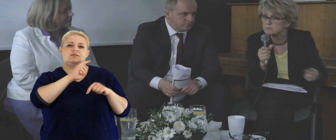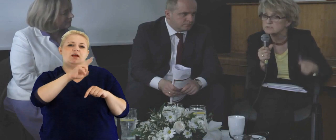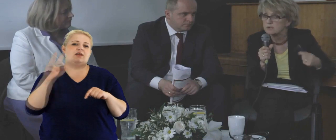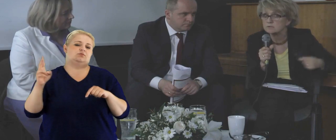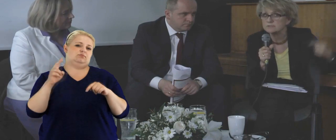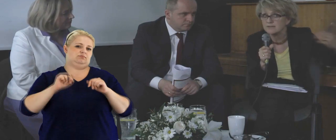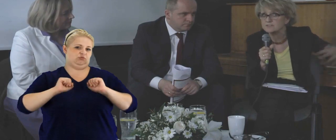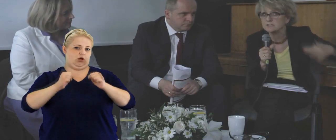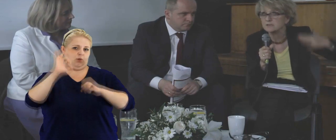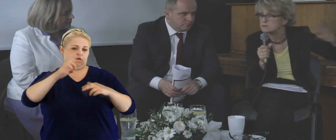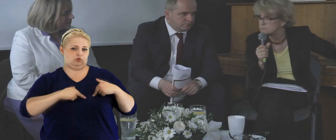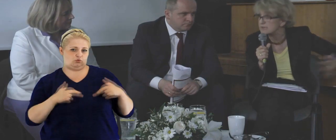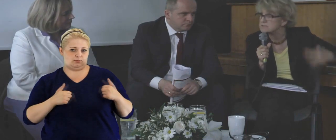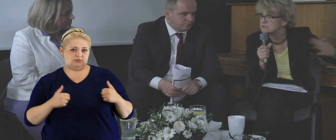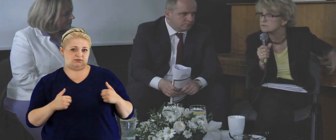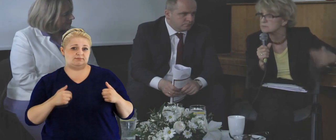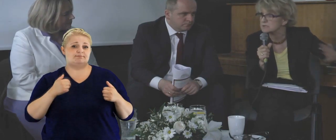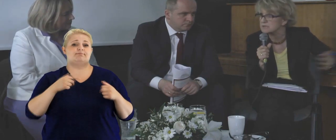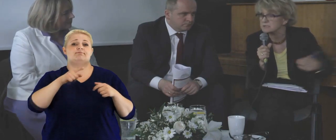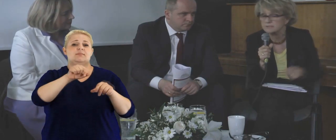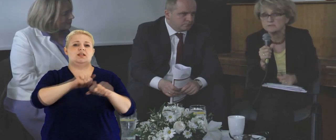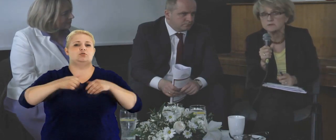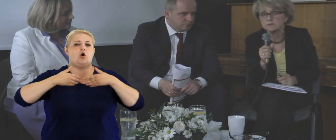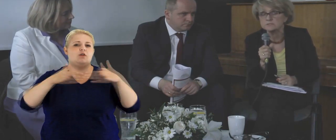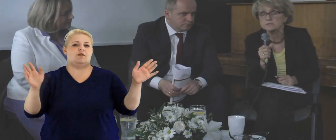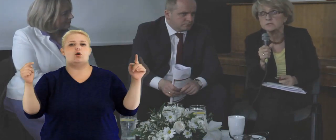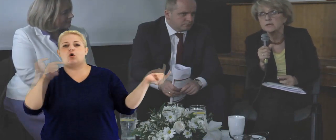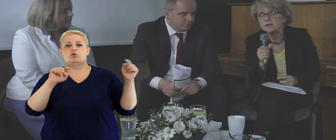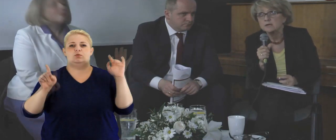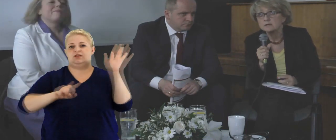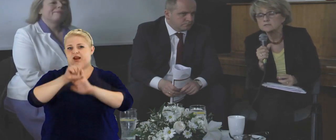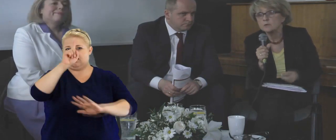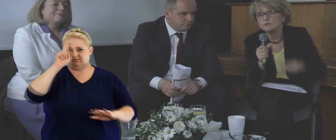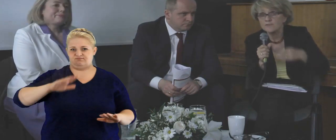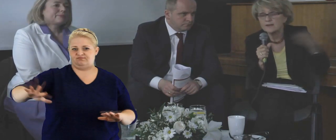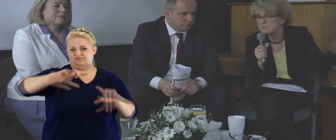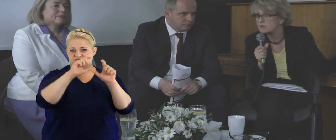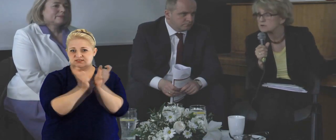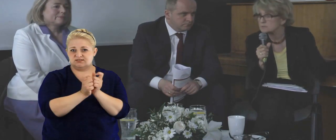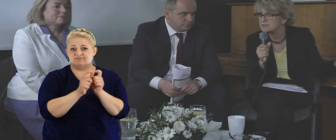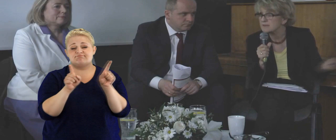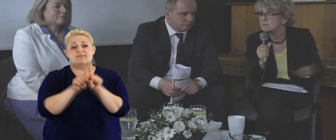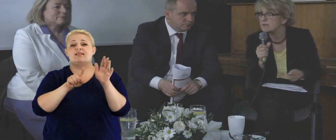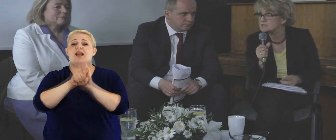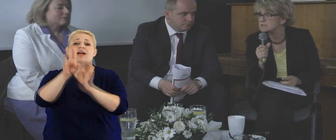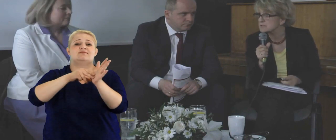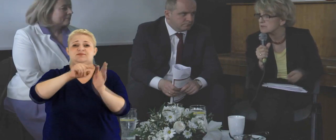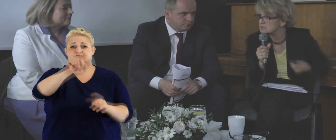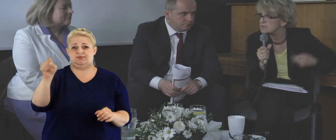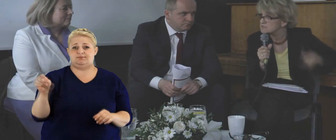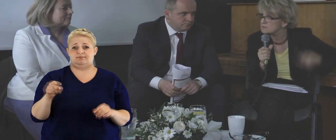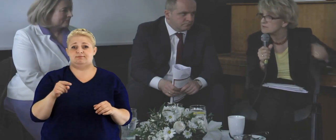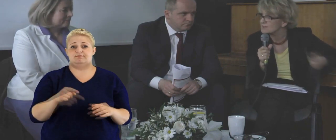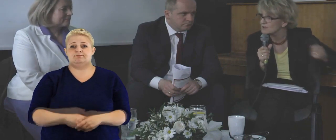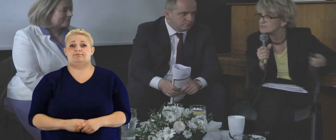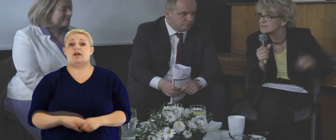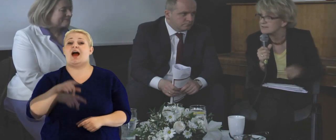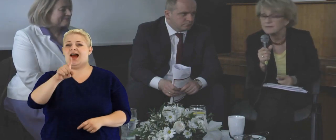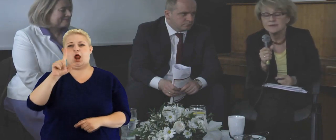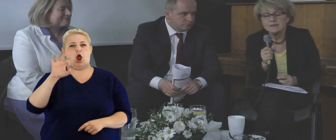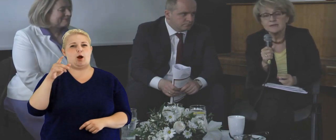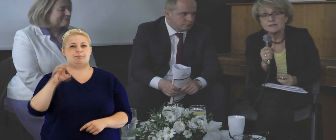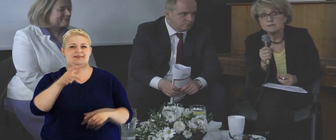umożliwią i stąd zawsze te konsultacje, które przy każdej inicjatywie Komisji są otwartymi konsultacjami dla wszystkich, także dla zwykłych